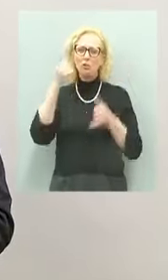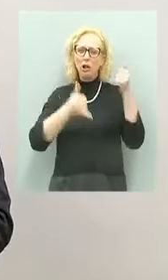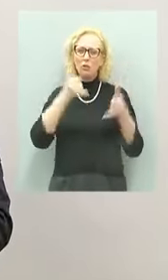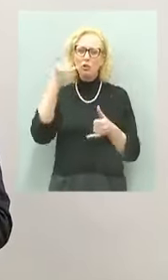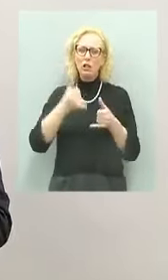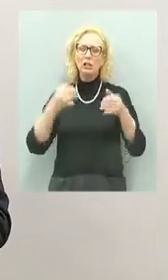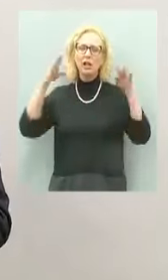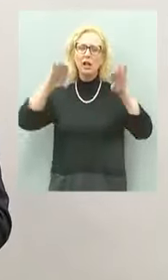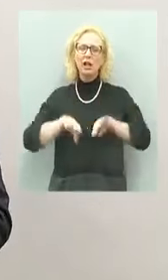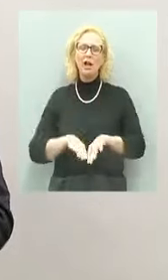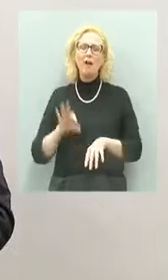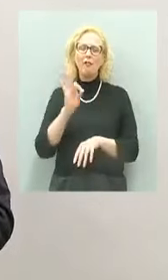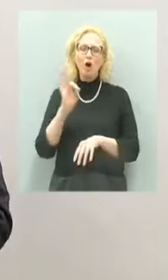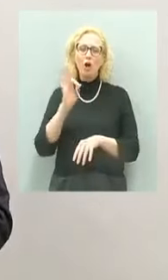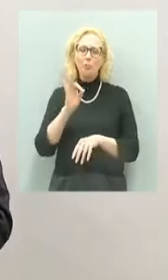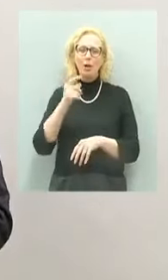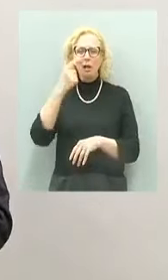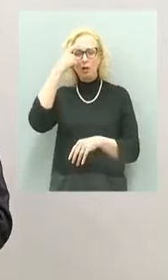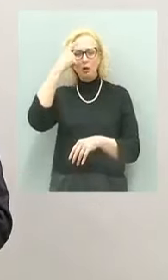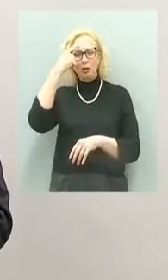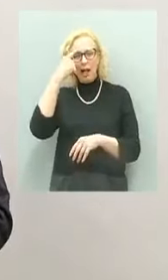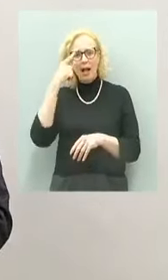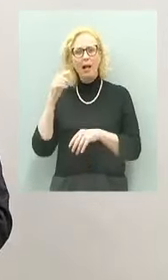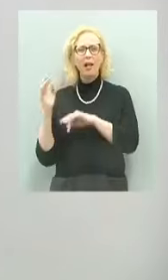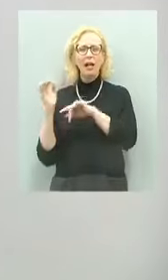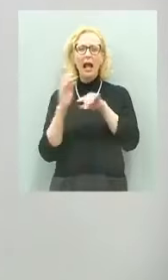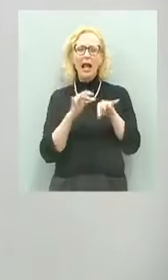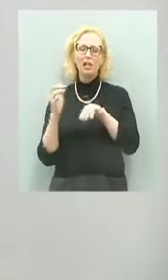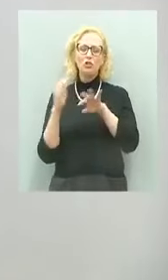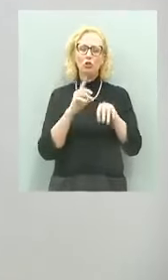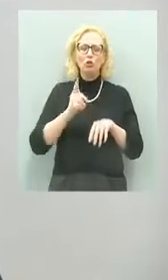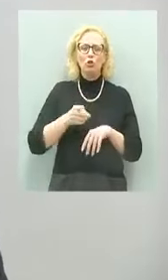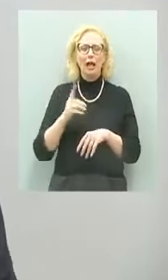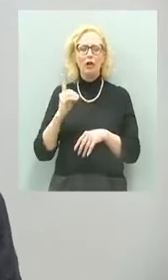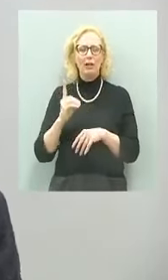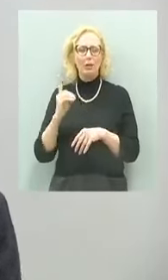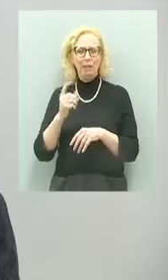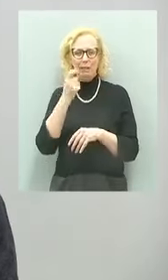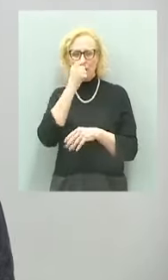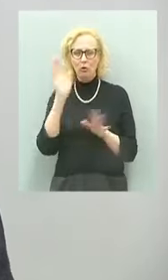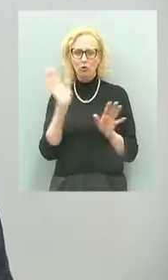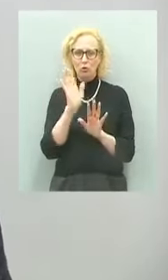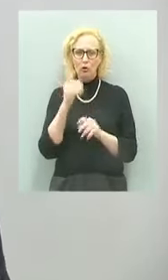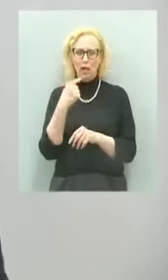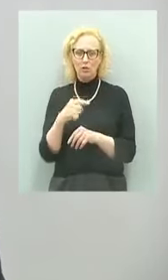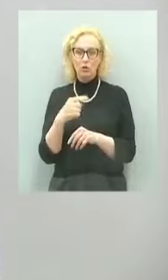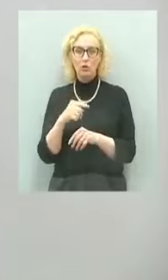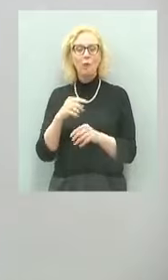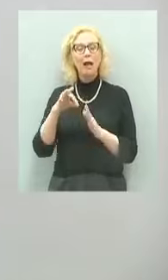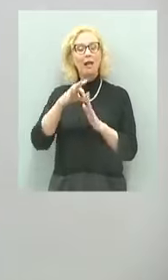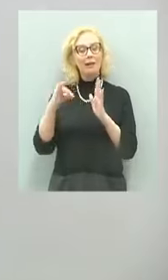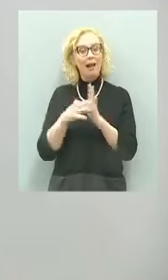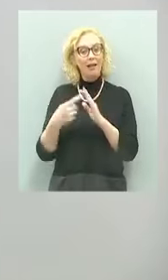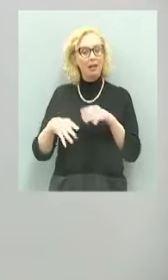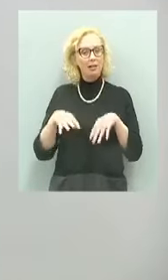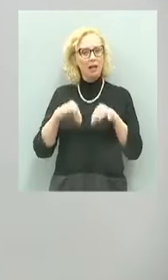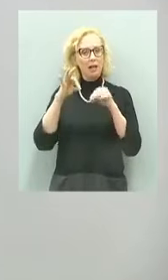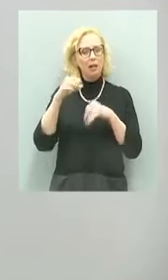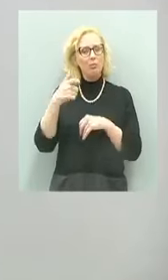foibe e ricordare il dramma dell'esodo Giuliano Dalmata. Si è scelto questa data perché nel